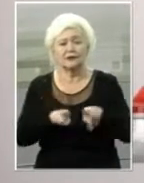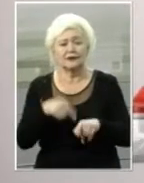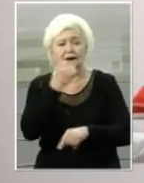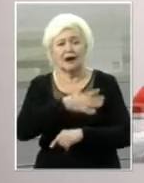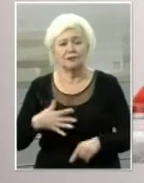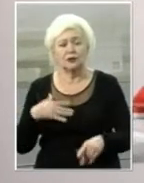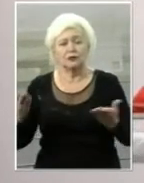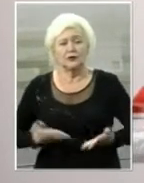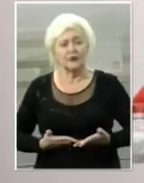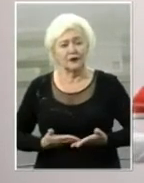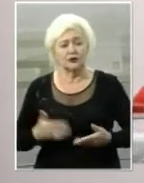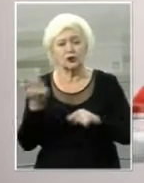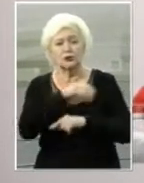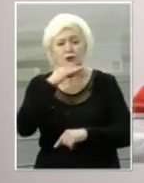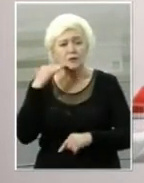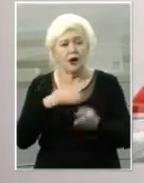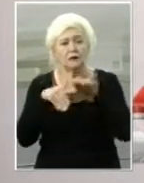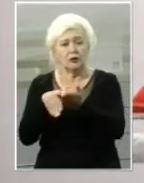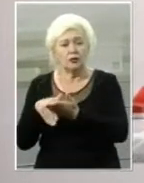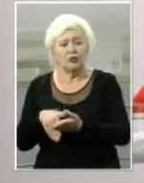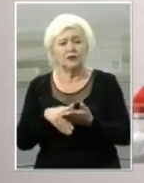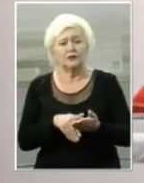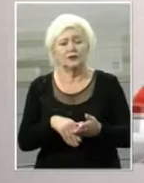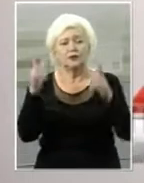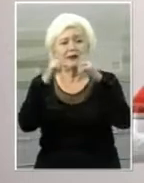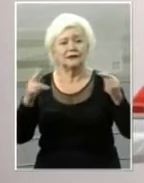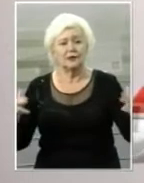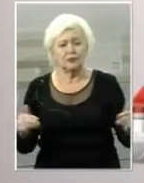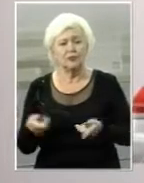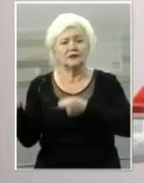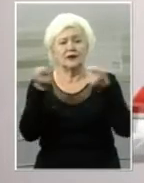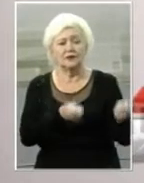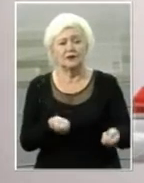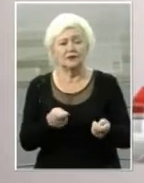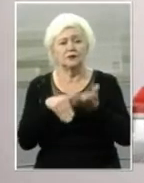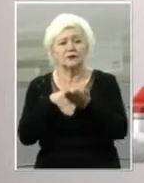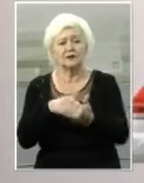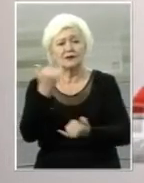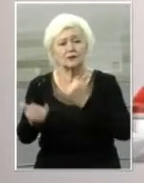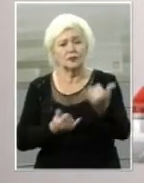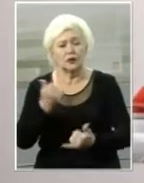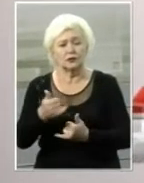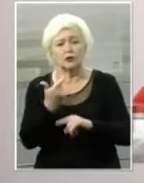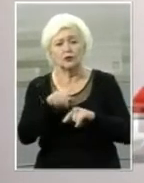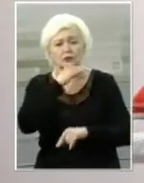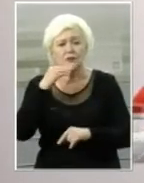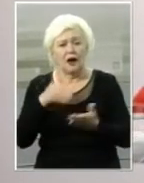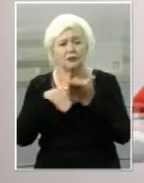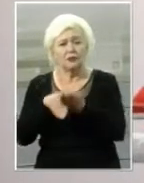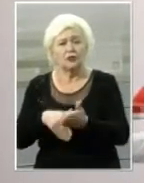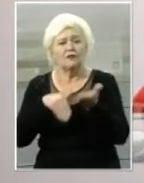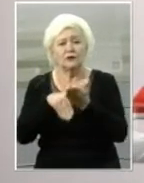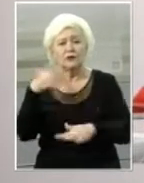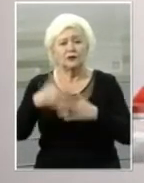пораненнями вижив. Дуже багато допомагають волонтери дніпровські. Привозять засоби для догляду. Дуже багато допомагають і